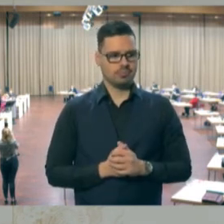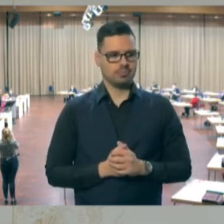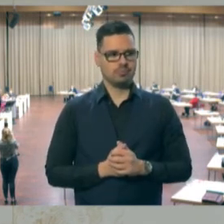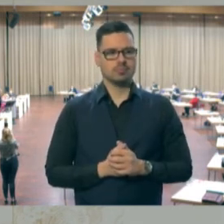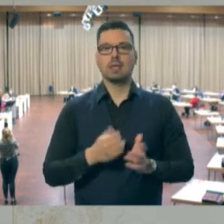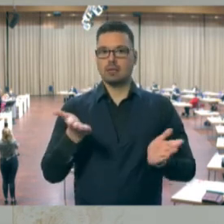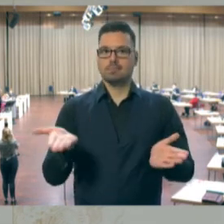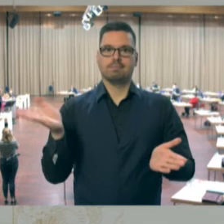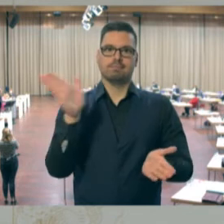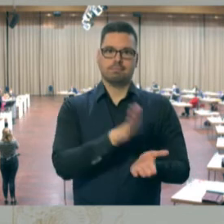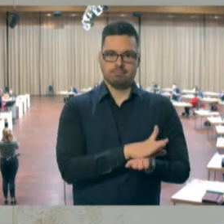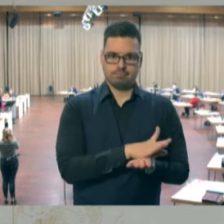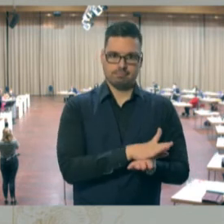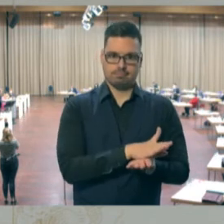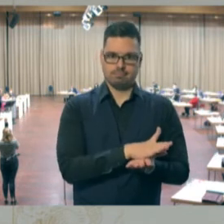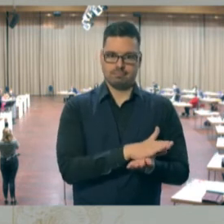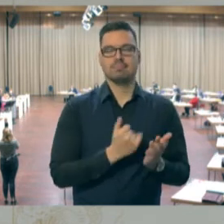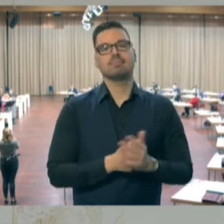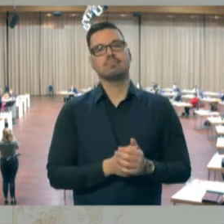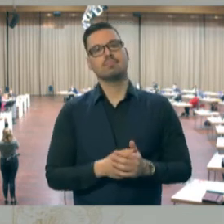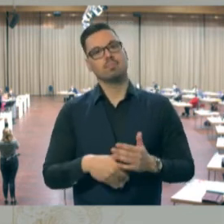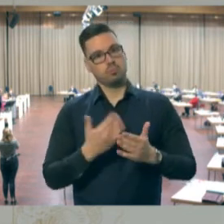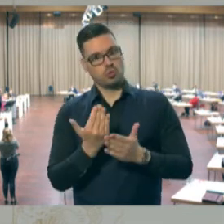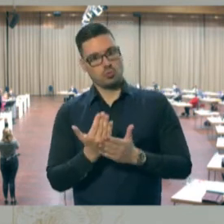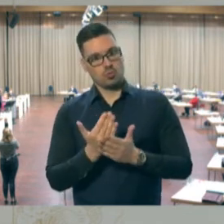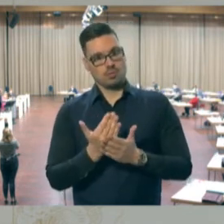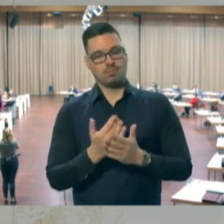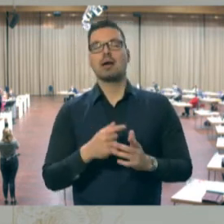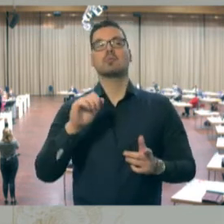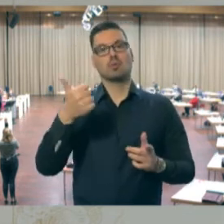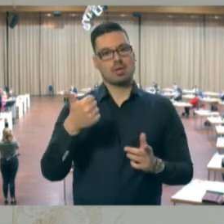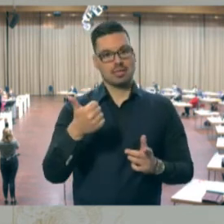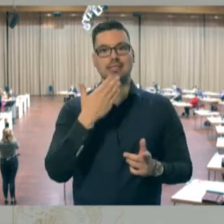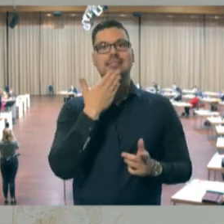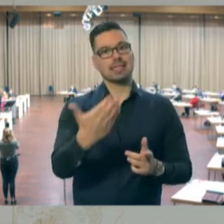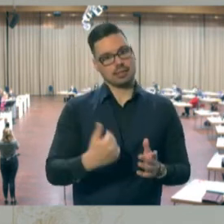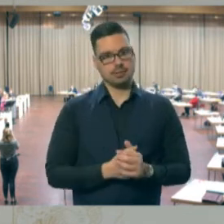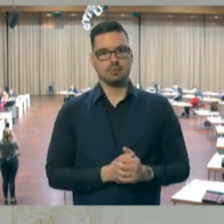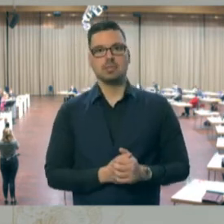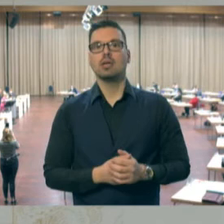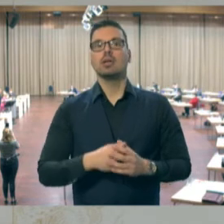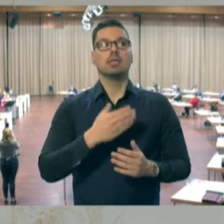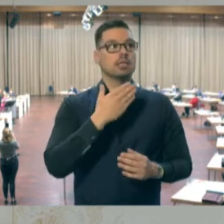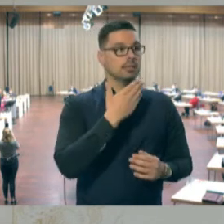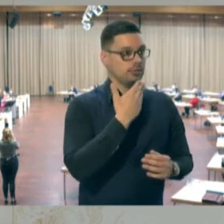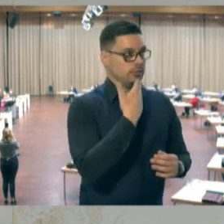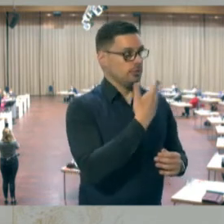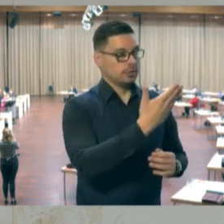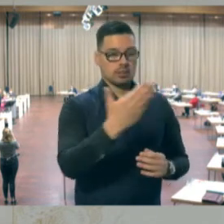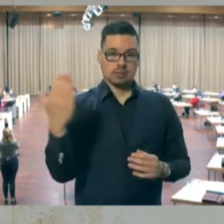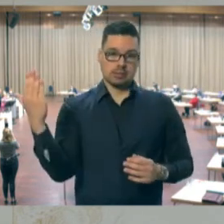ich auch dieses Kapitel meines Weges zu, aber nicht ohne noch einen Dank auszusprechen. Danke an euch